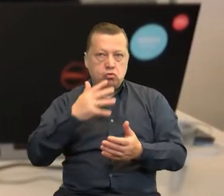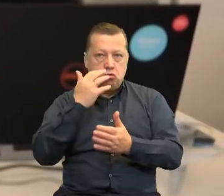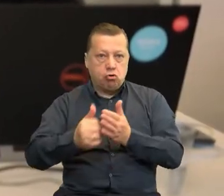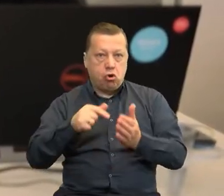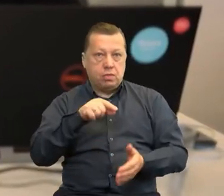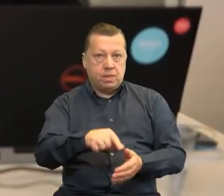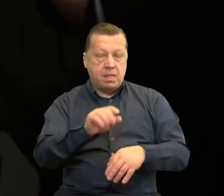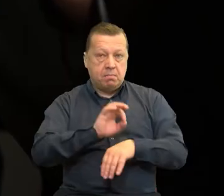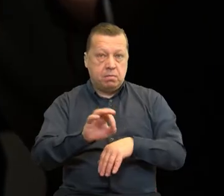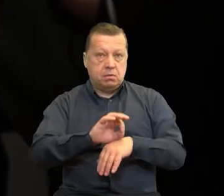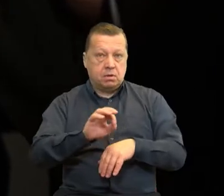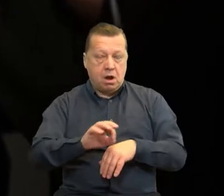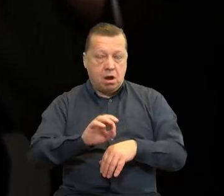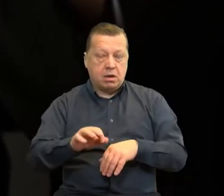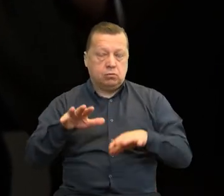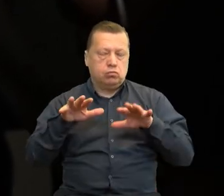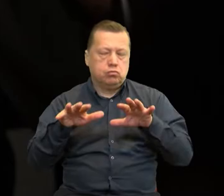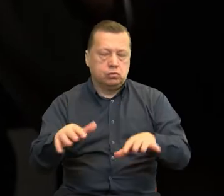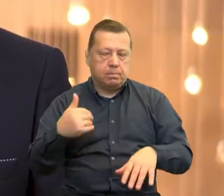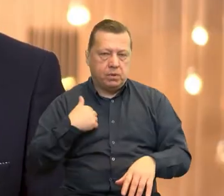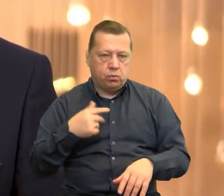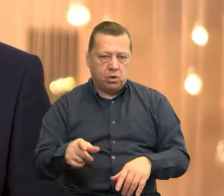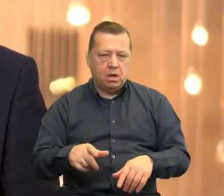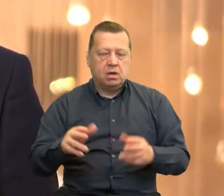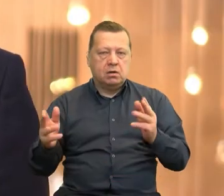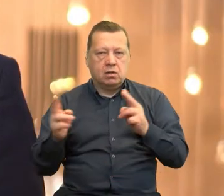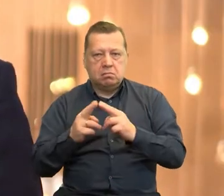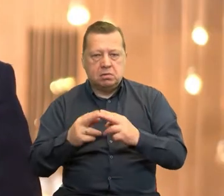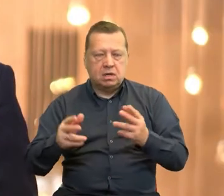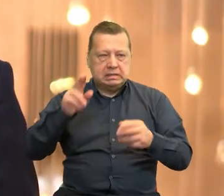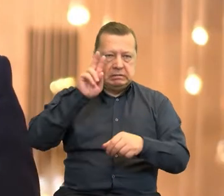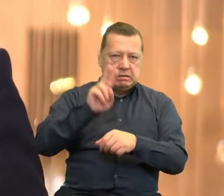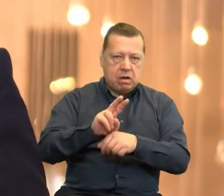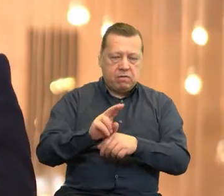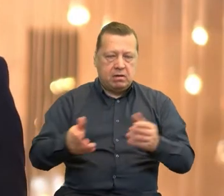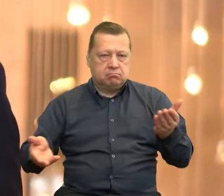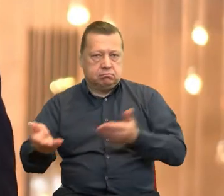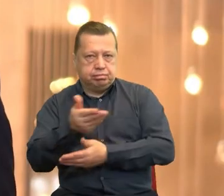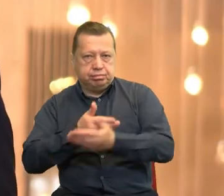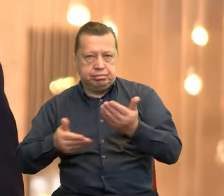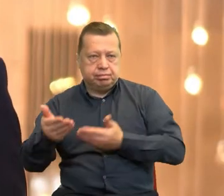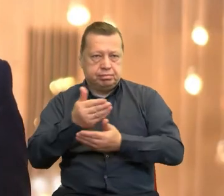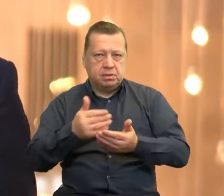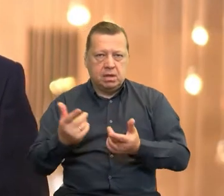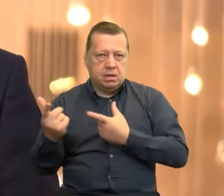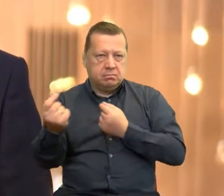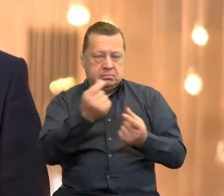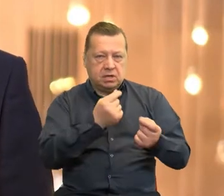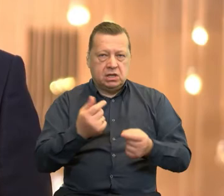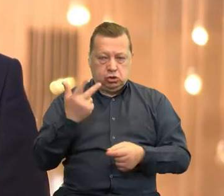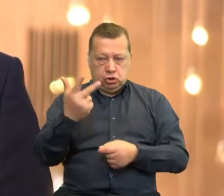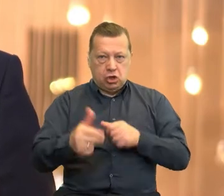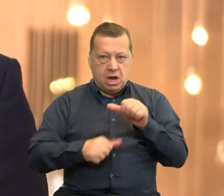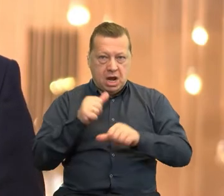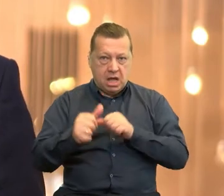z projektu Baltic Sataps. Relacje, znajomości i zaufanie, jakie zostały wypracowane między partnerami przez ostatnie trzy lata już teraz